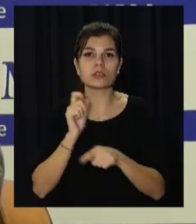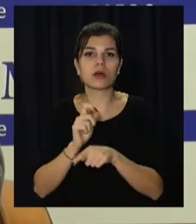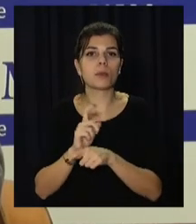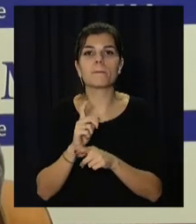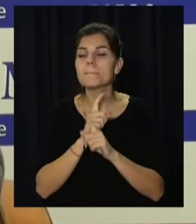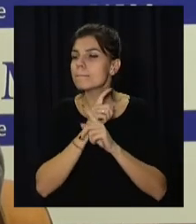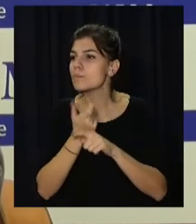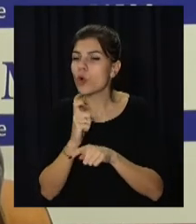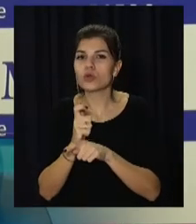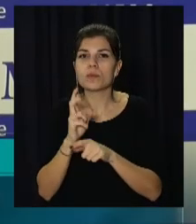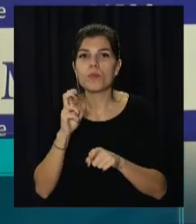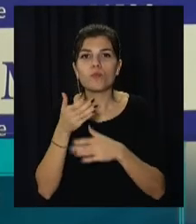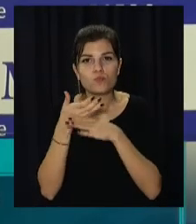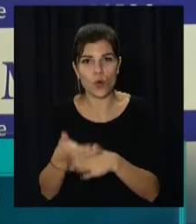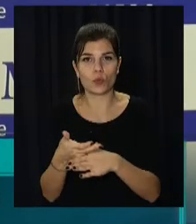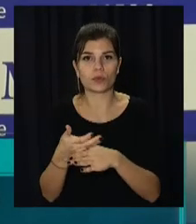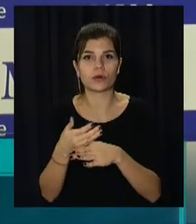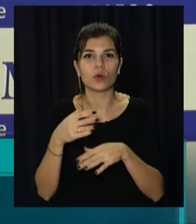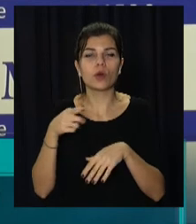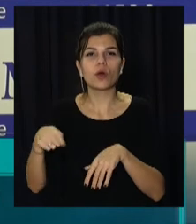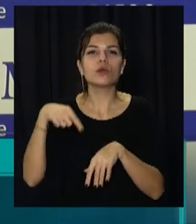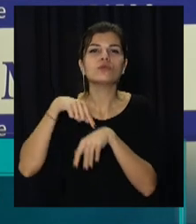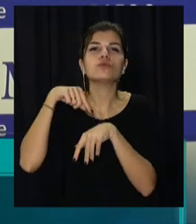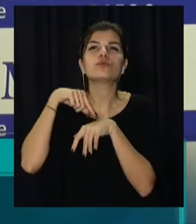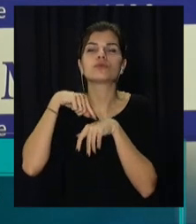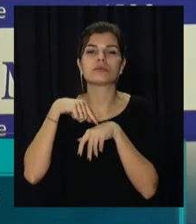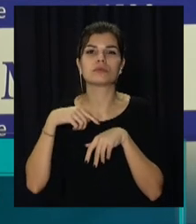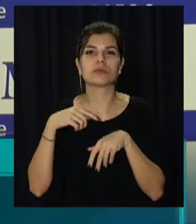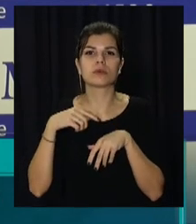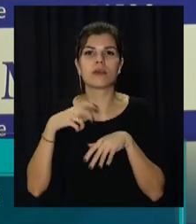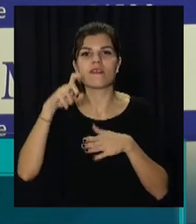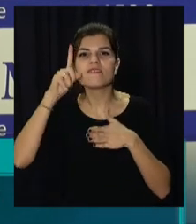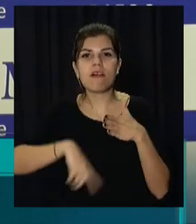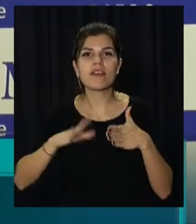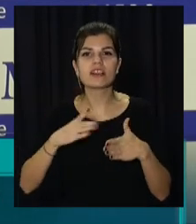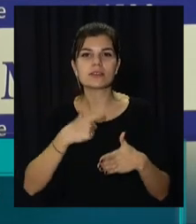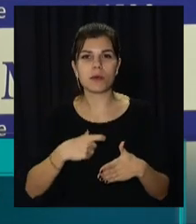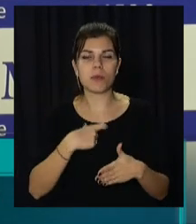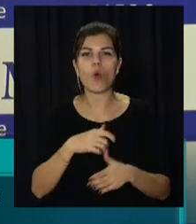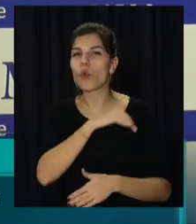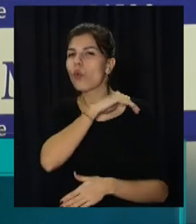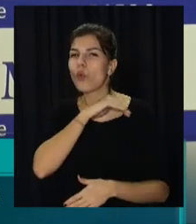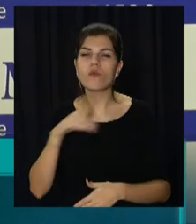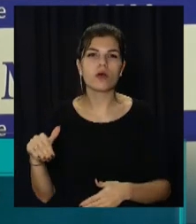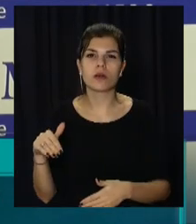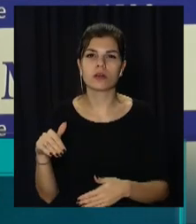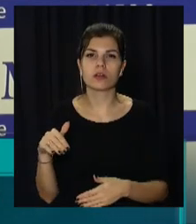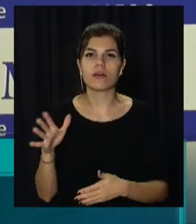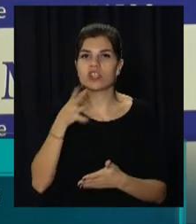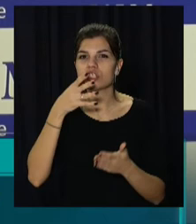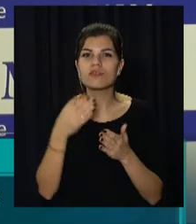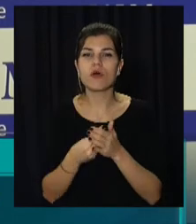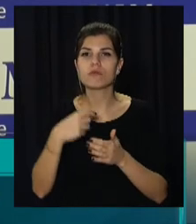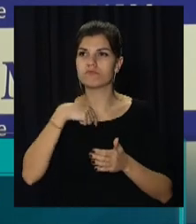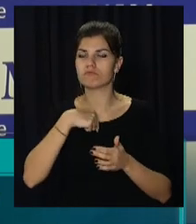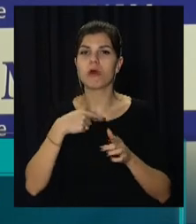максимальна допомога дітям в відчутті віри в себе, віри в своїй